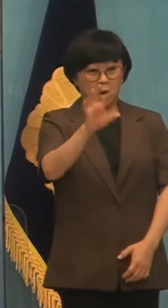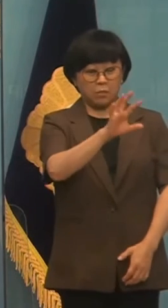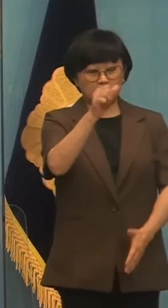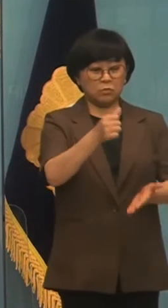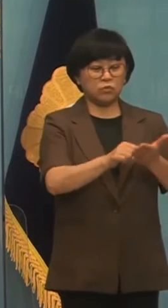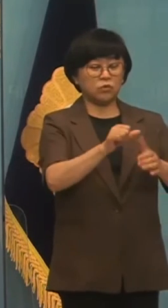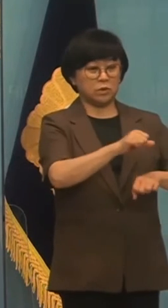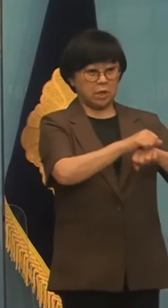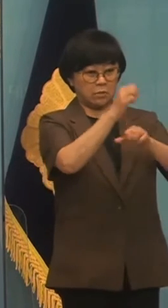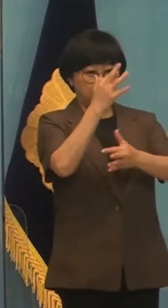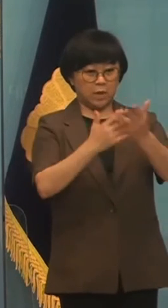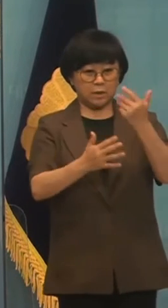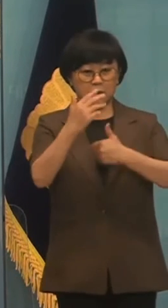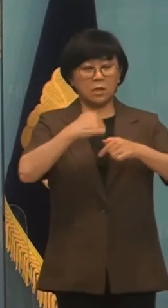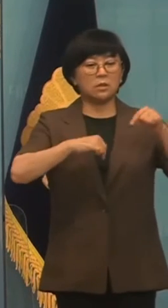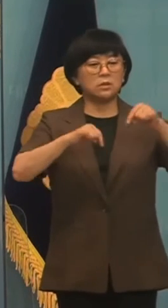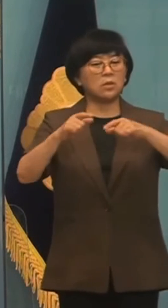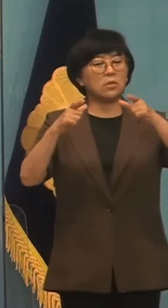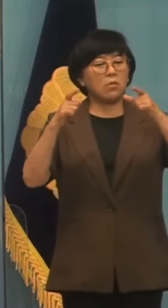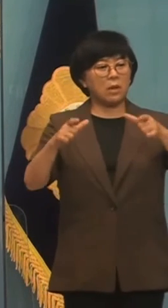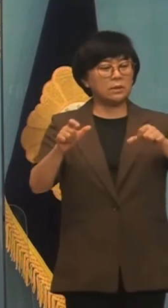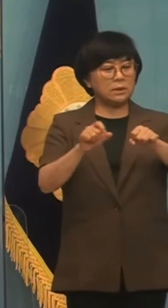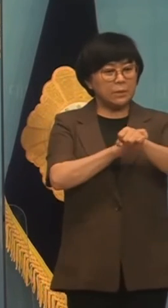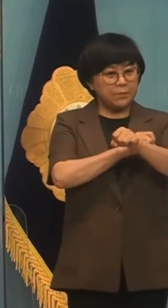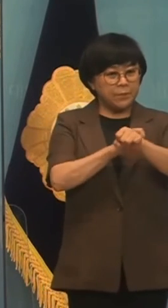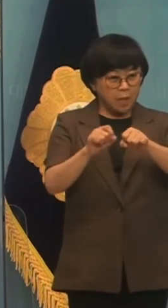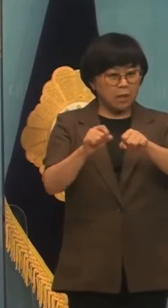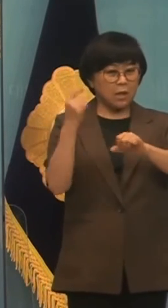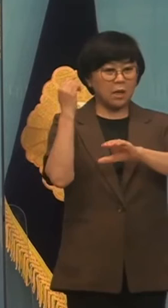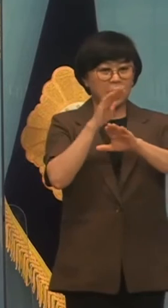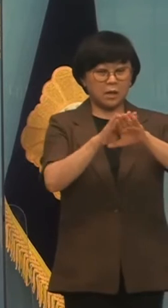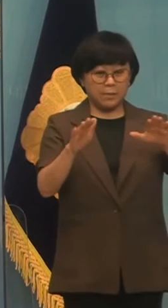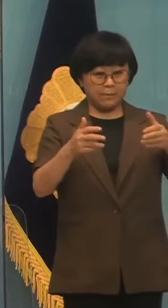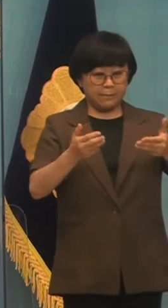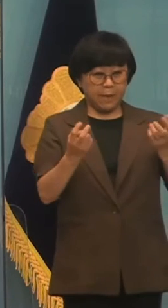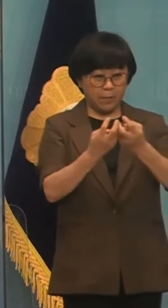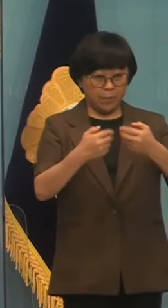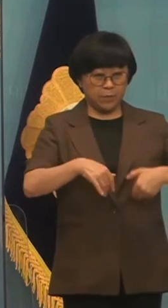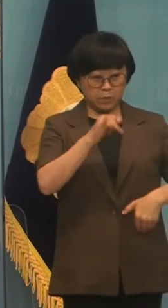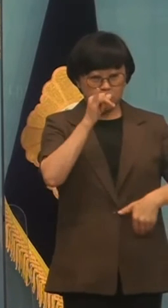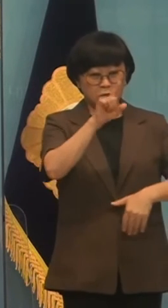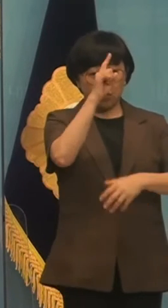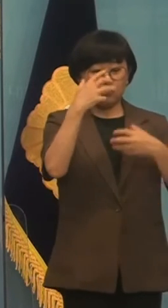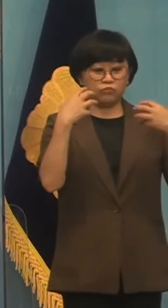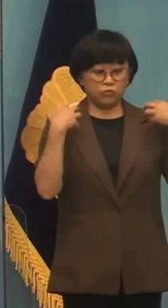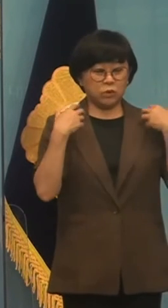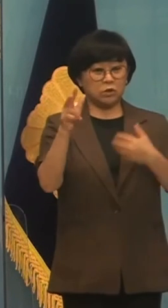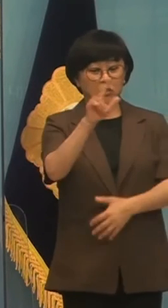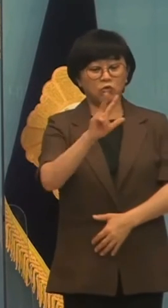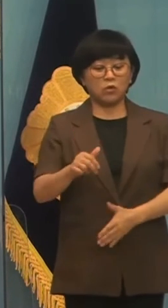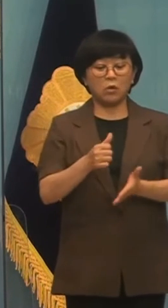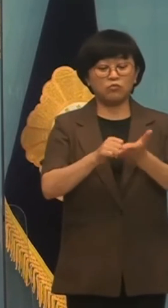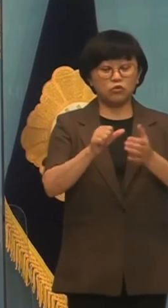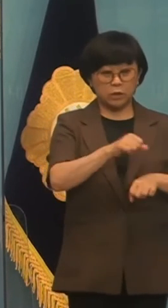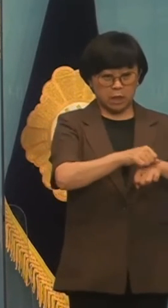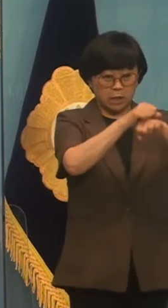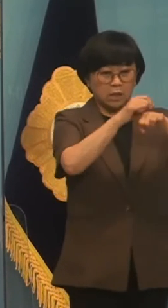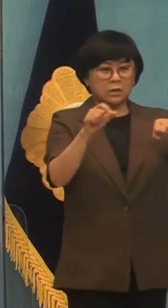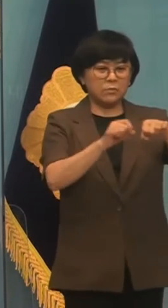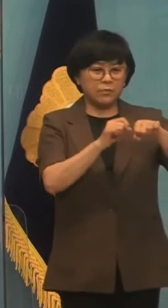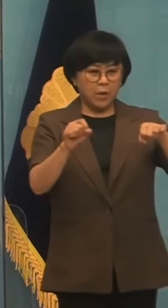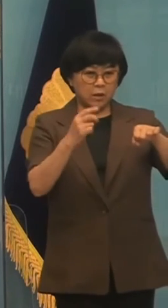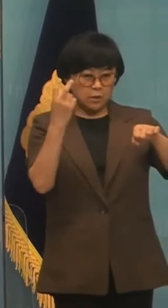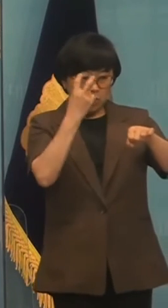물류센터 화재사건은 정치권에 특단의 대책을 요구하고 있습니다. 정부는 전국의 물류센터에 대해 특별